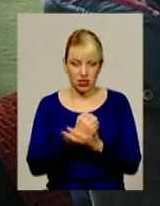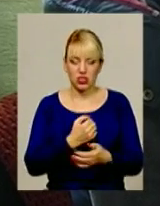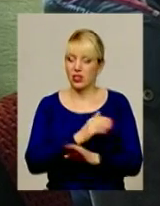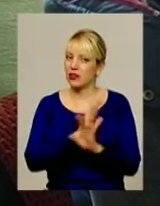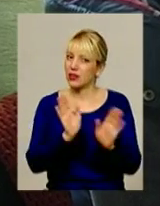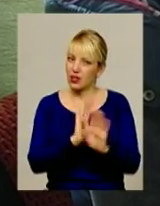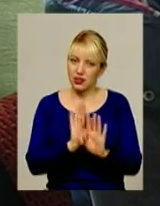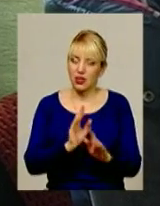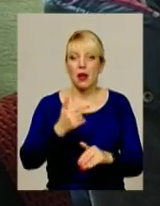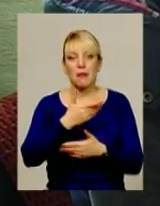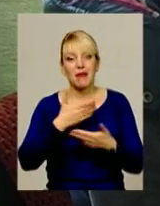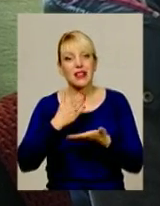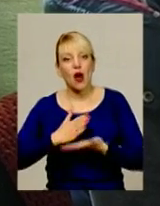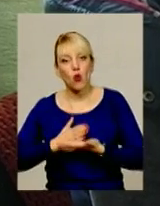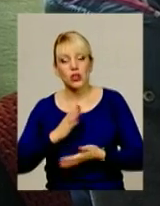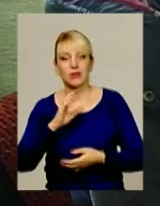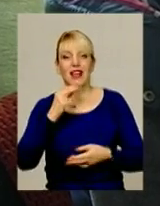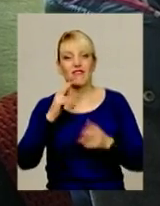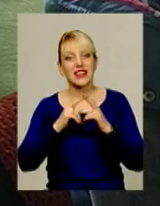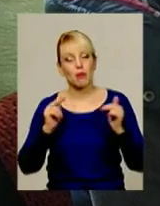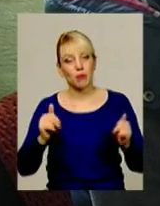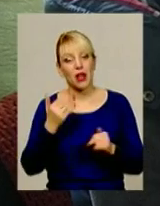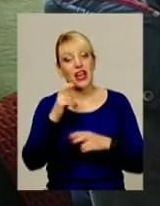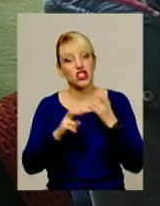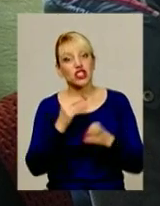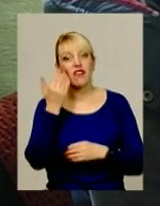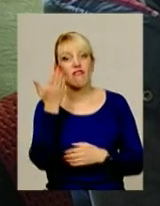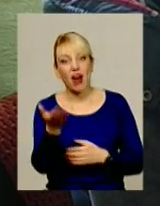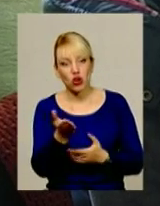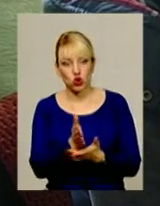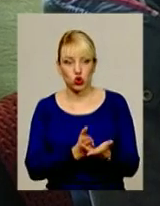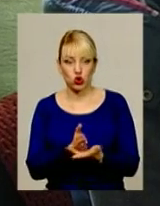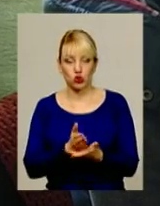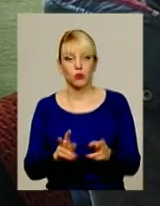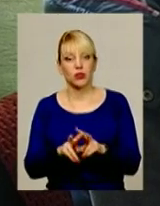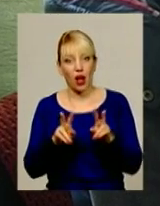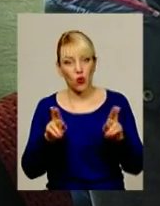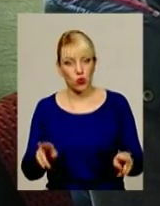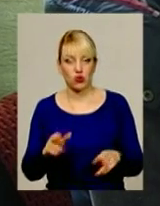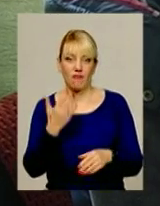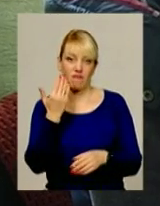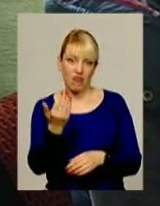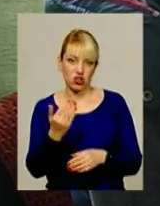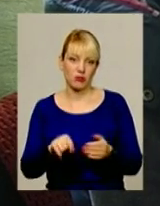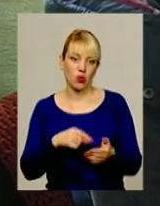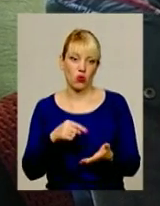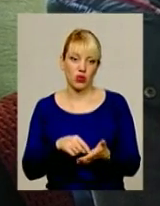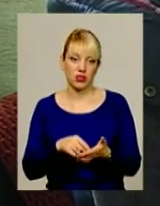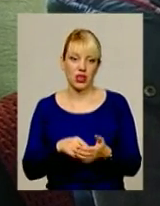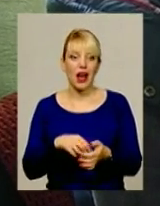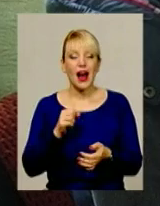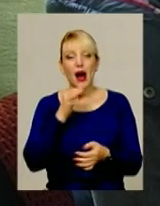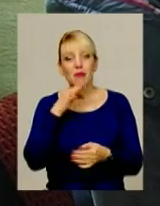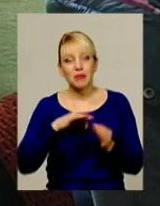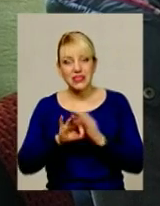Ми знаходимося в Дніпропетровскі. Іщите вашу службу, яку вже в вашому місті. А